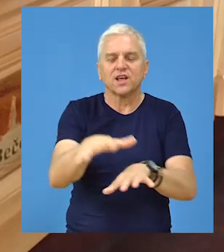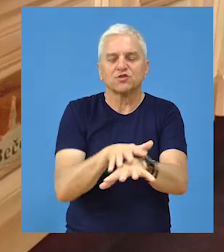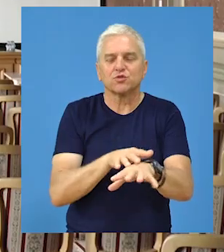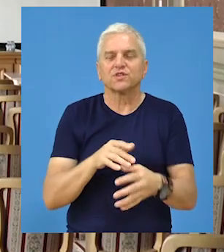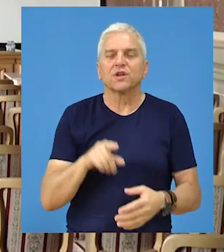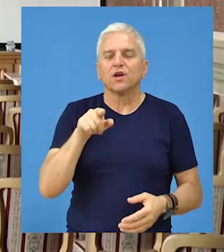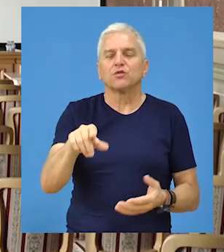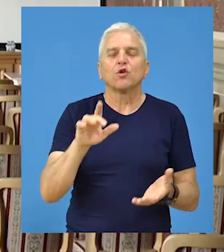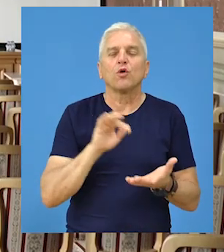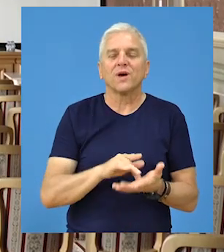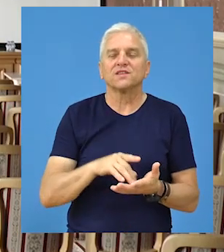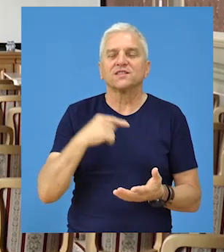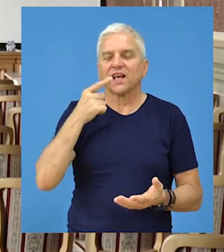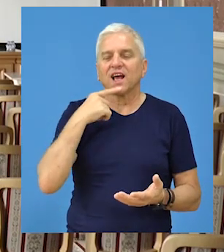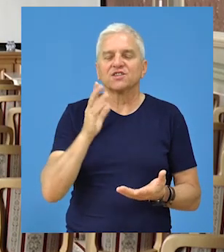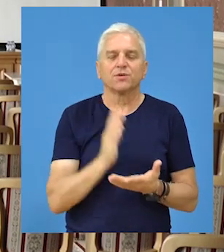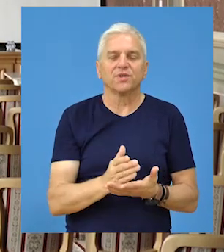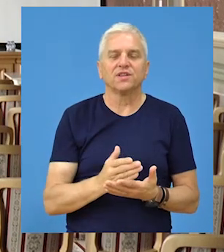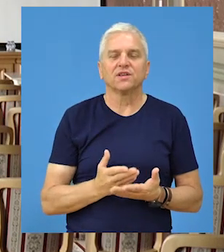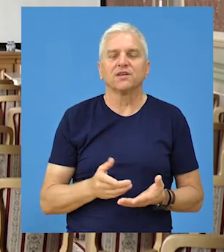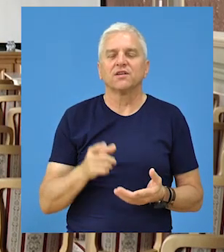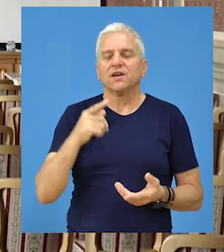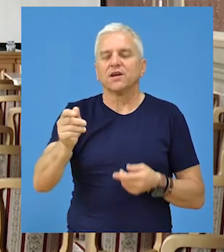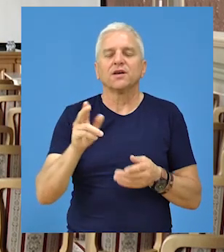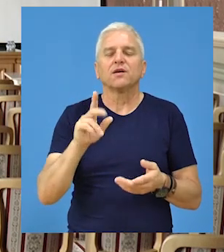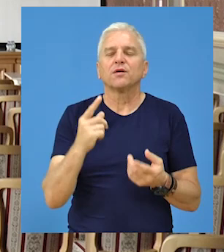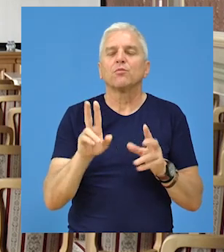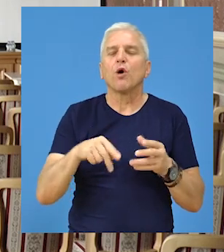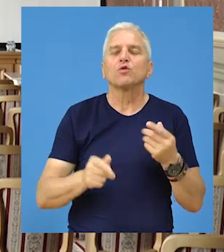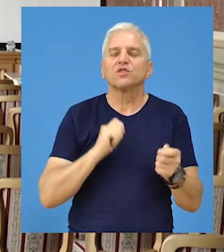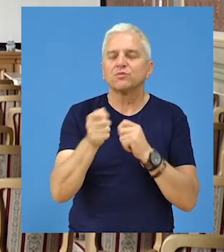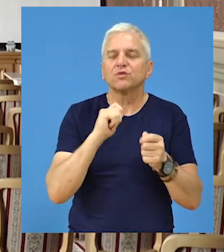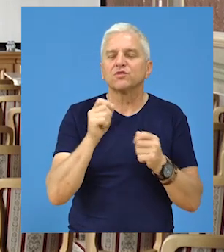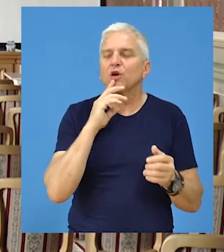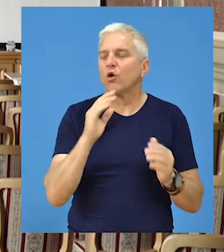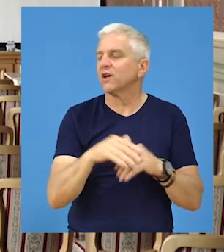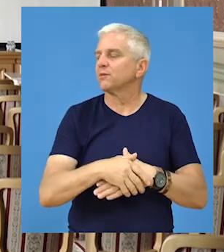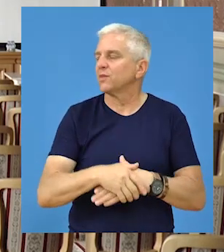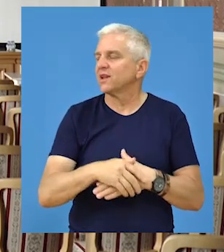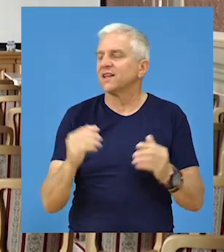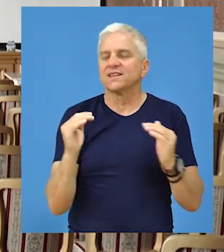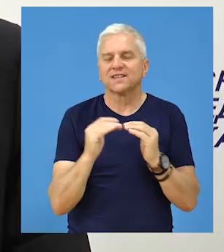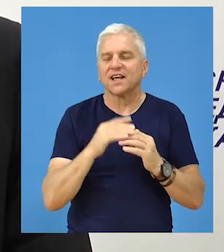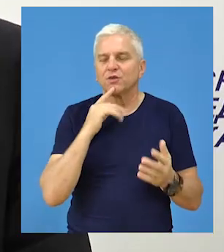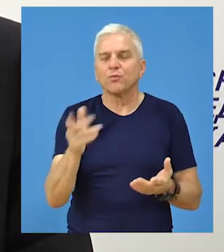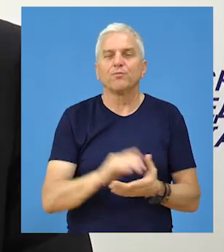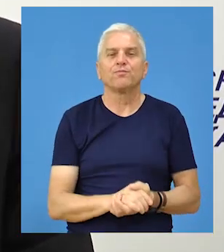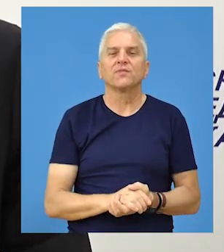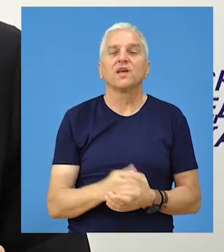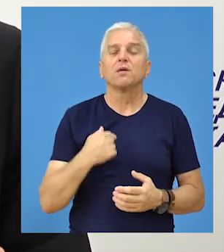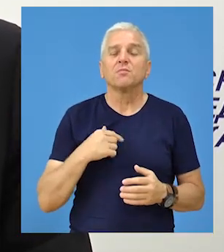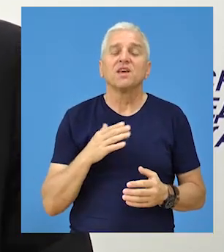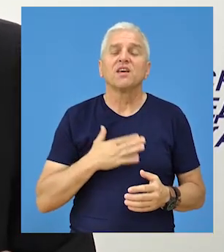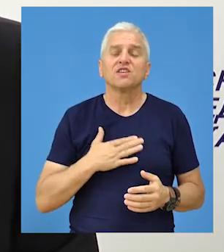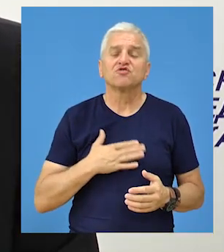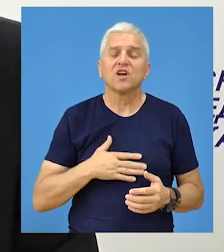Skupštine. To mesto će, kaže Radojević, biti predmet razgovora sa potencijalnim koalicijonim partnerima. Mi smo voljni